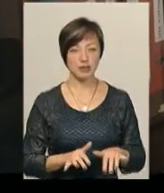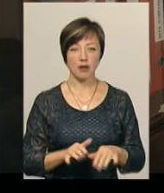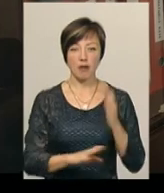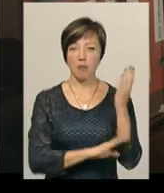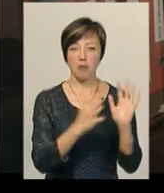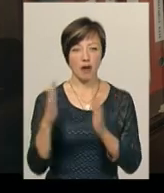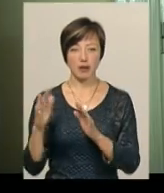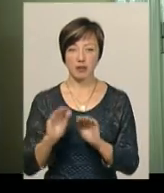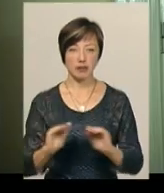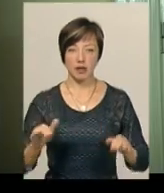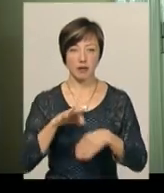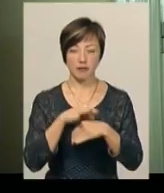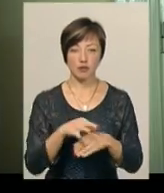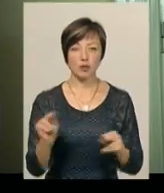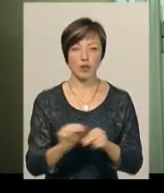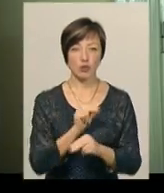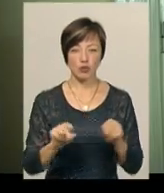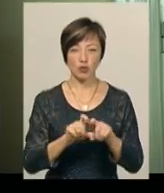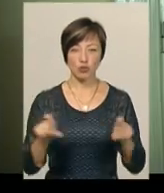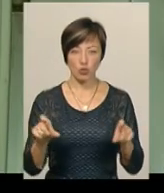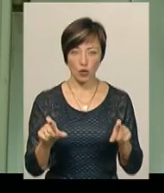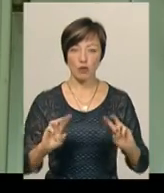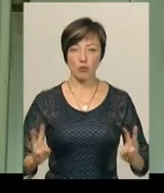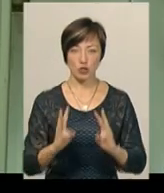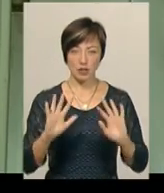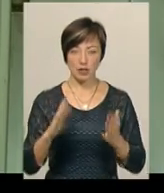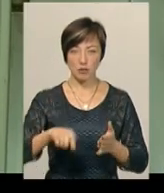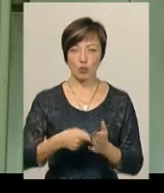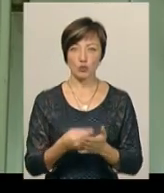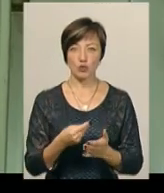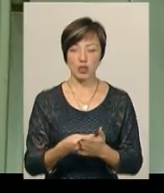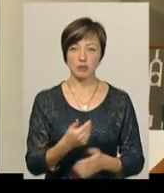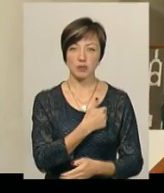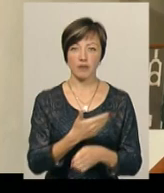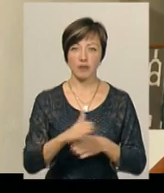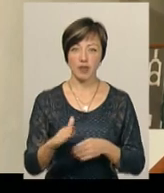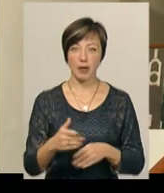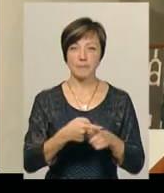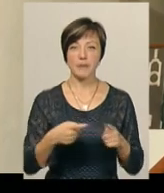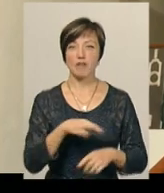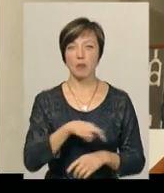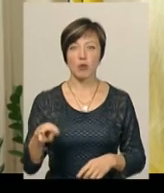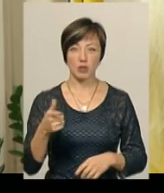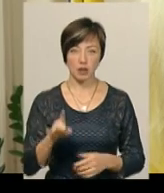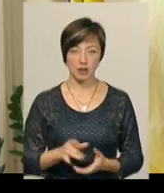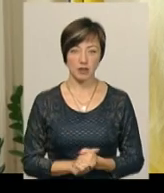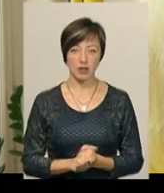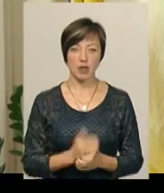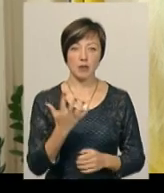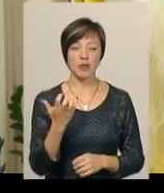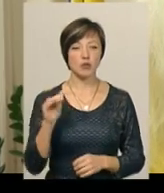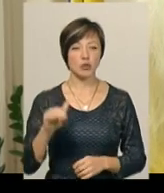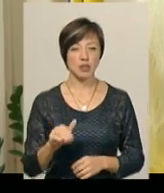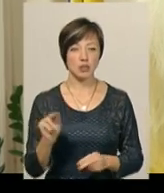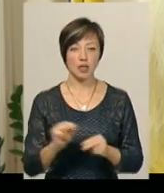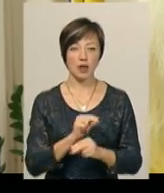парк ніхто дітей не виведе. Щоб відремонтувати школу, де сталася пожежа, з міського бюджету збираються виділити півмільйона гривень. 500 тисяч, це